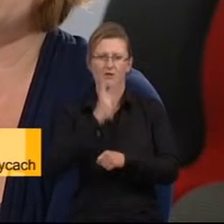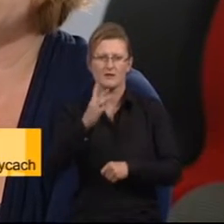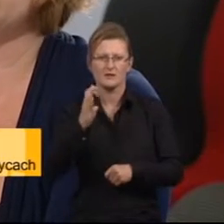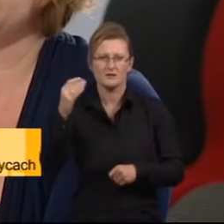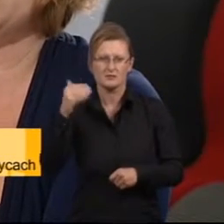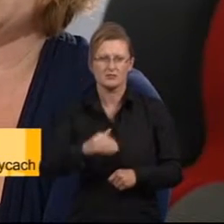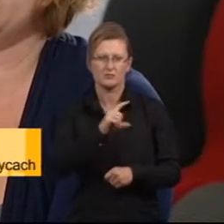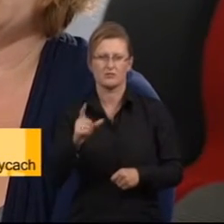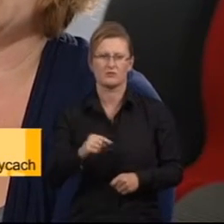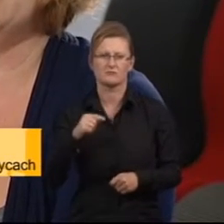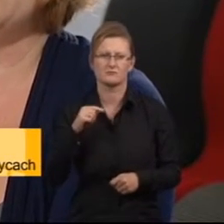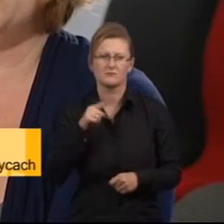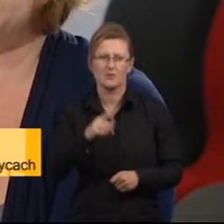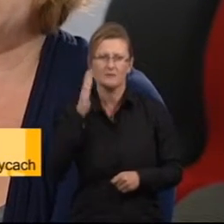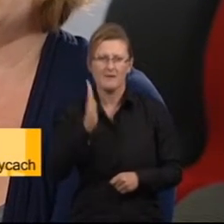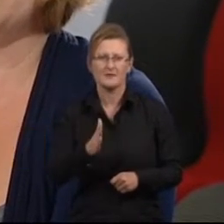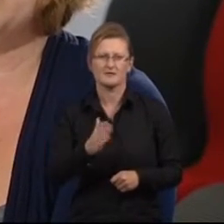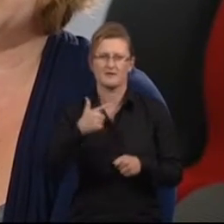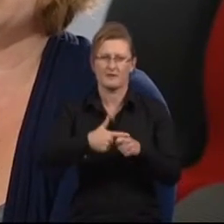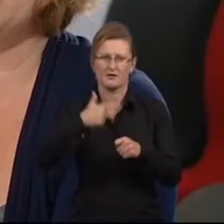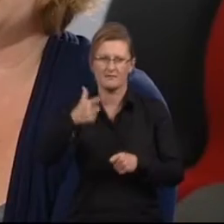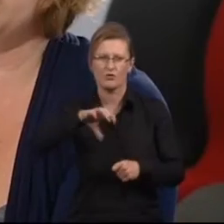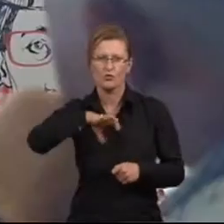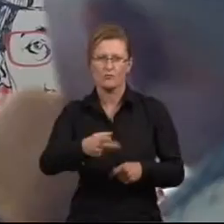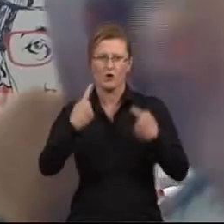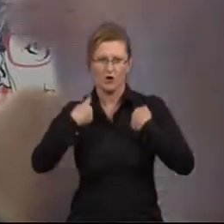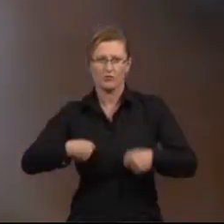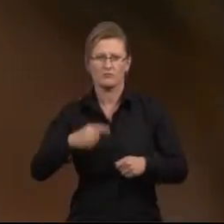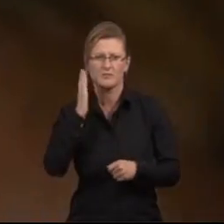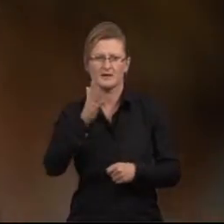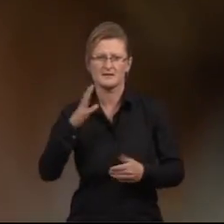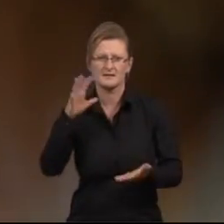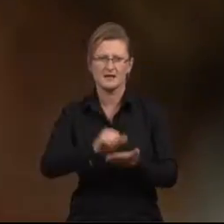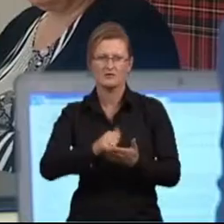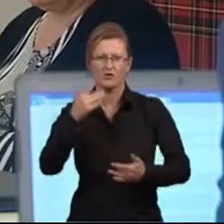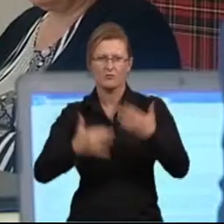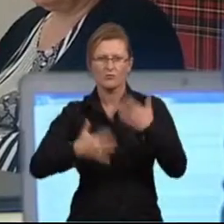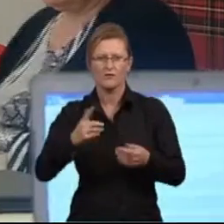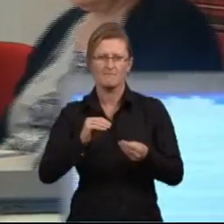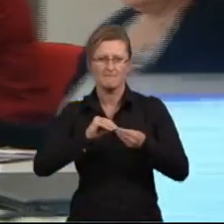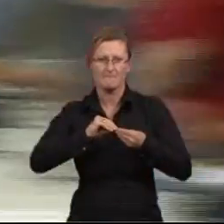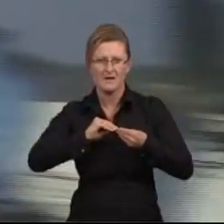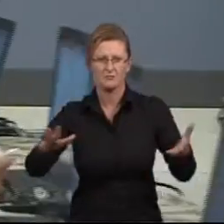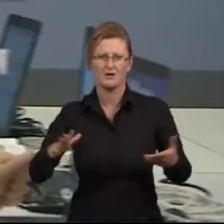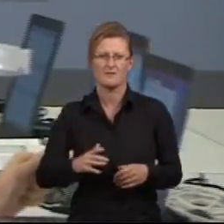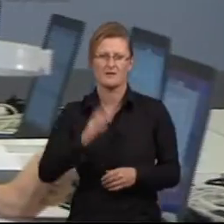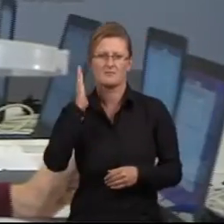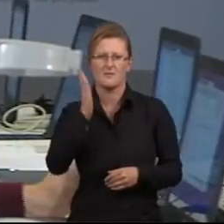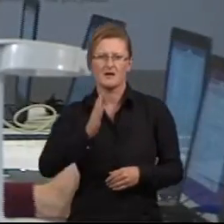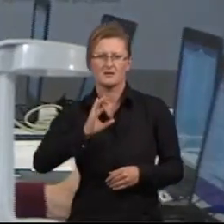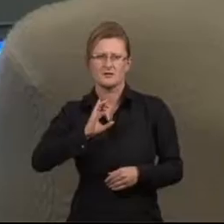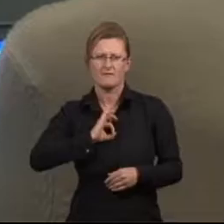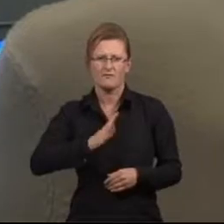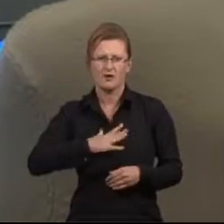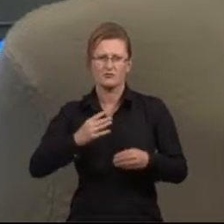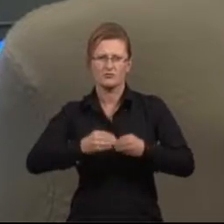powyżej 400 tys. zł, dzięki czemu 22 grupy uczestników wezmą udział w zajęciach cyfrowych bezpłatnie, z